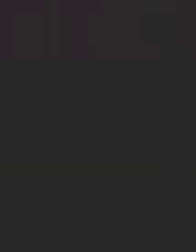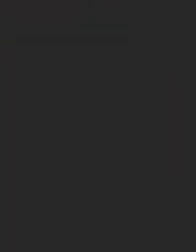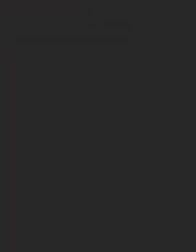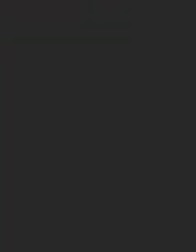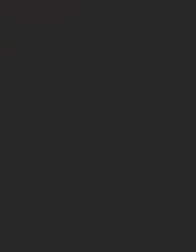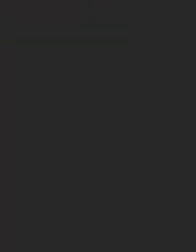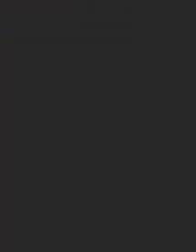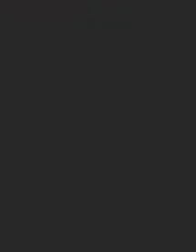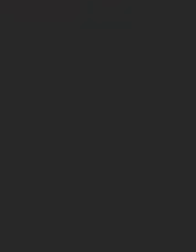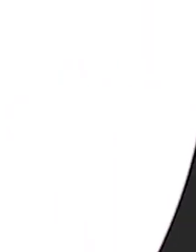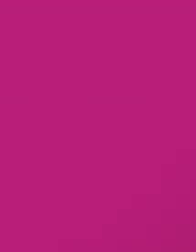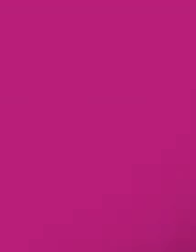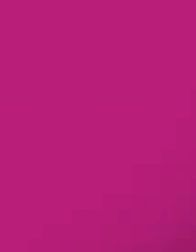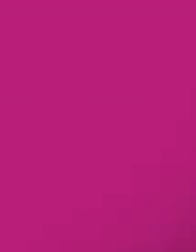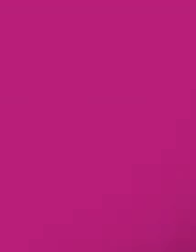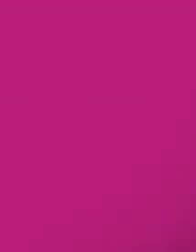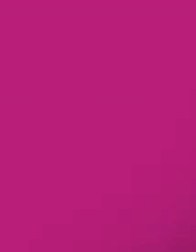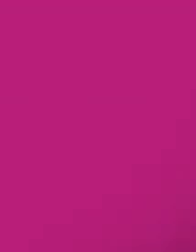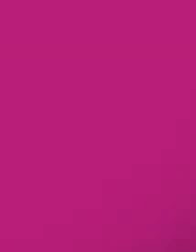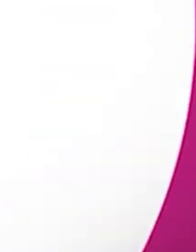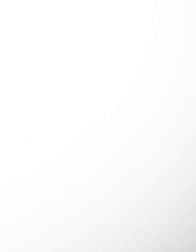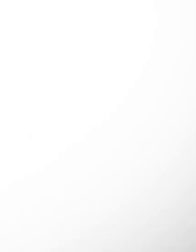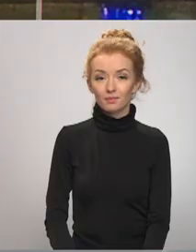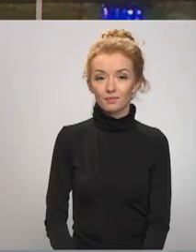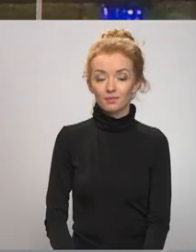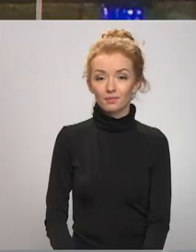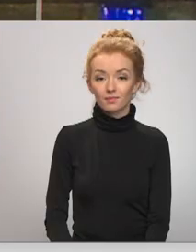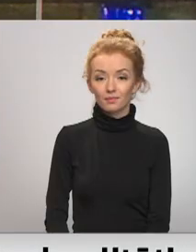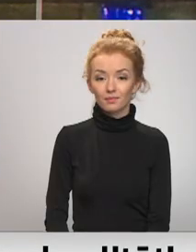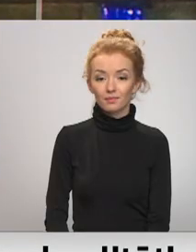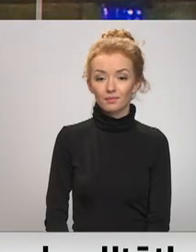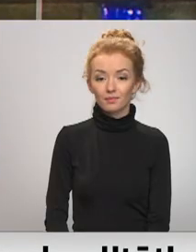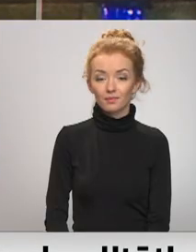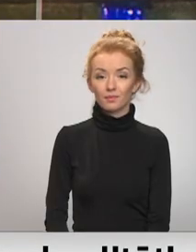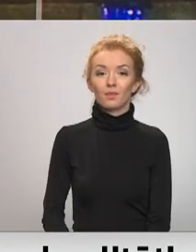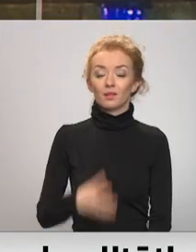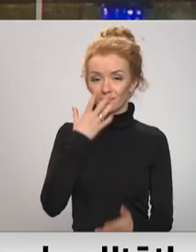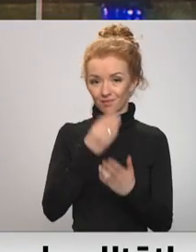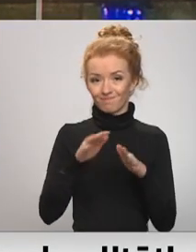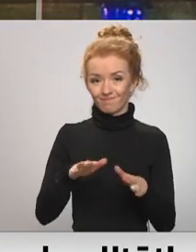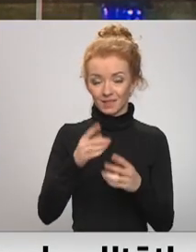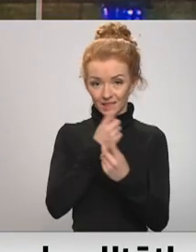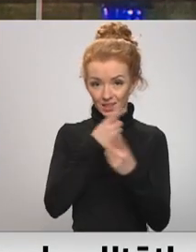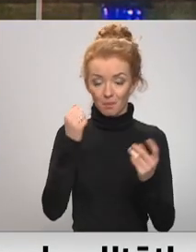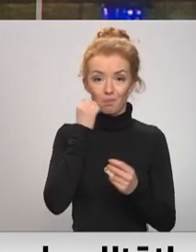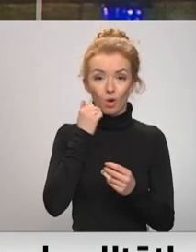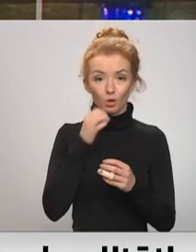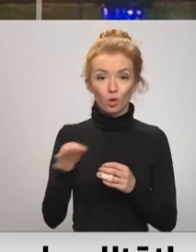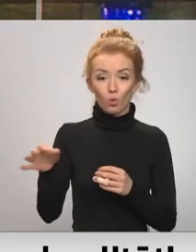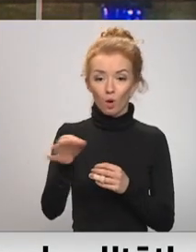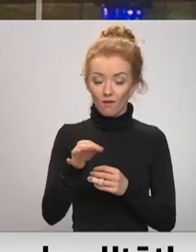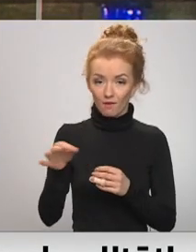Re! Viss ēters ir te! Un notkal pašmāju aktualitātes. Bauskas novadā pie